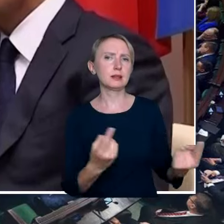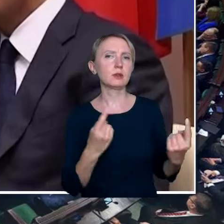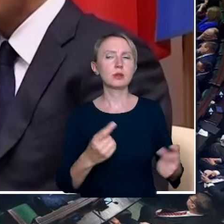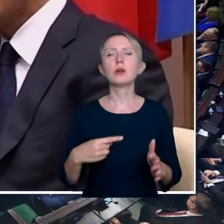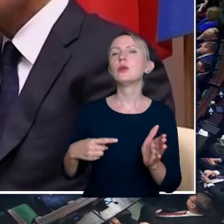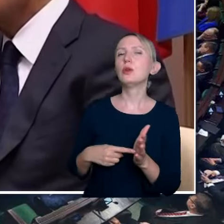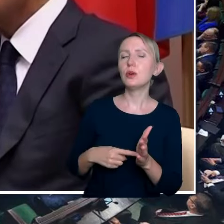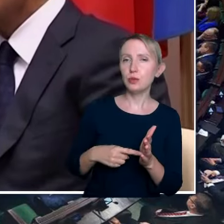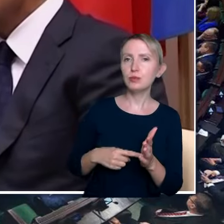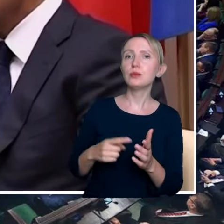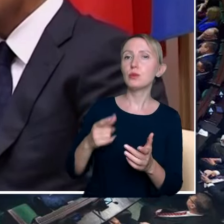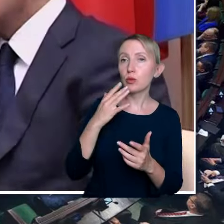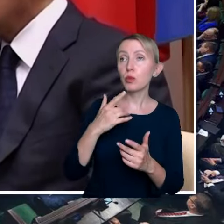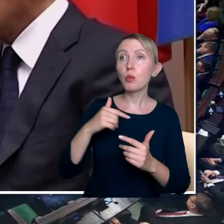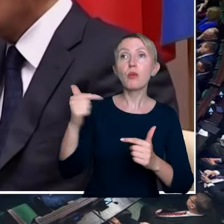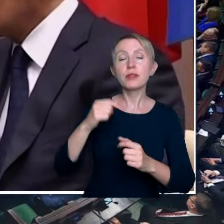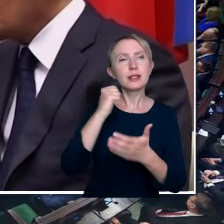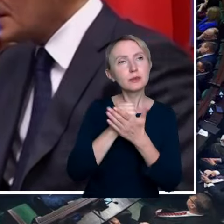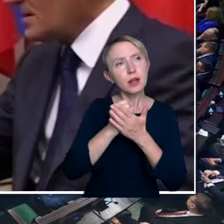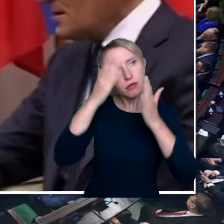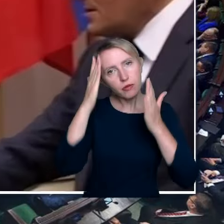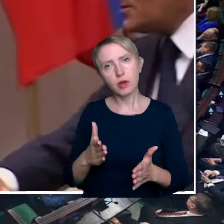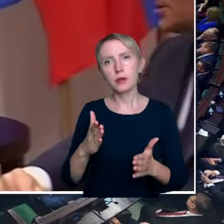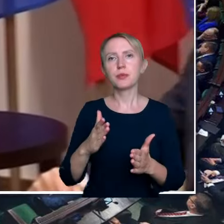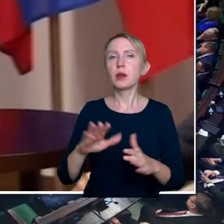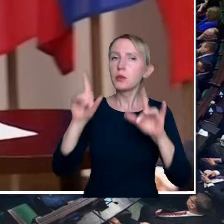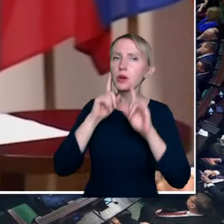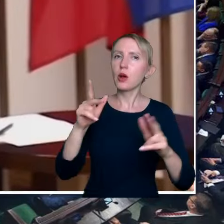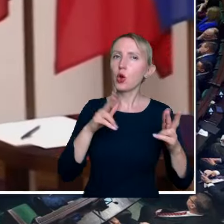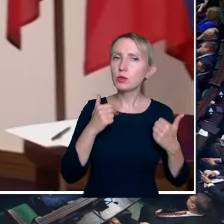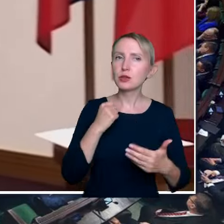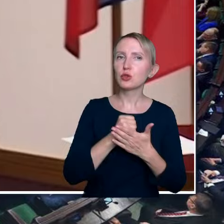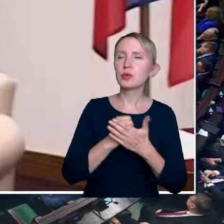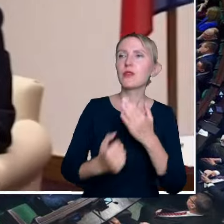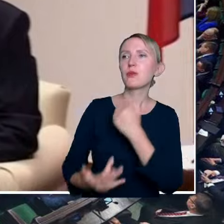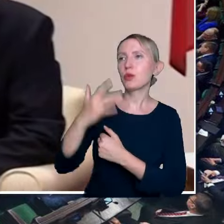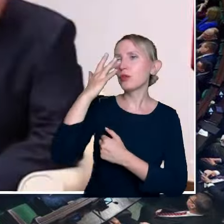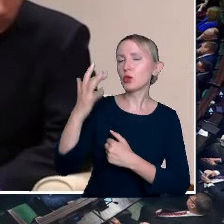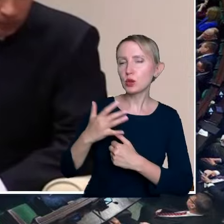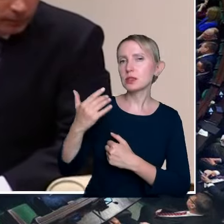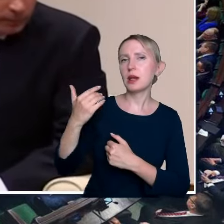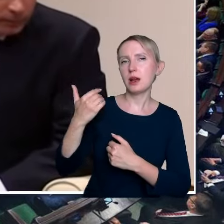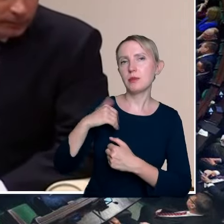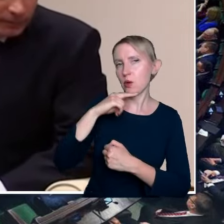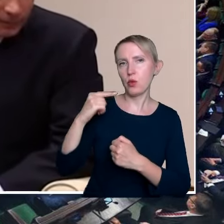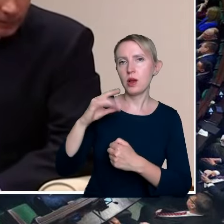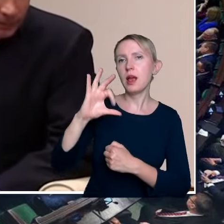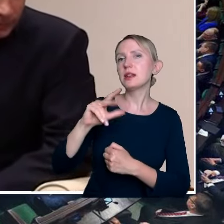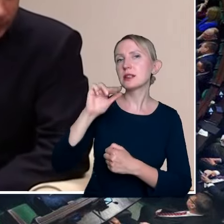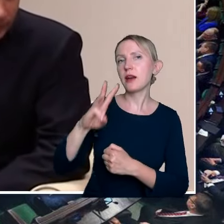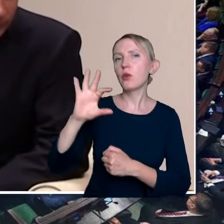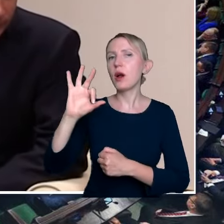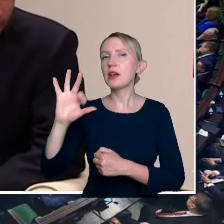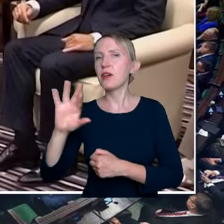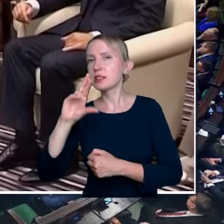mówimy. Zamiast się skupić na realnych kwestiach, takich jak zajmowała się prawdziwa komisja do spraw badania wpływów rosyjskich, czyli umowy SKW z FSB,